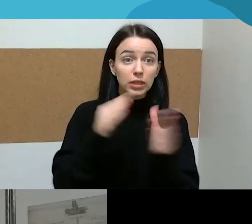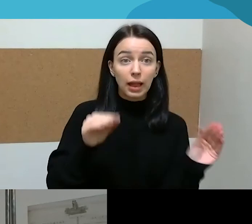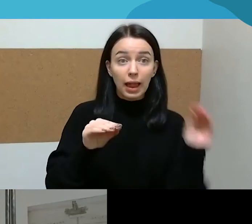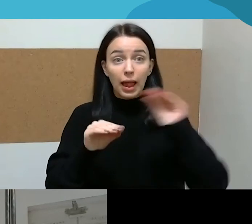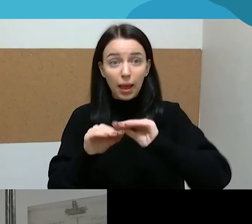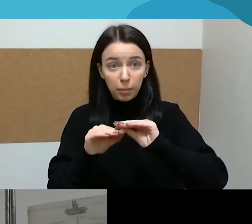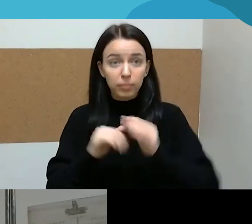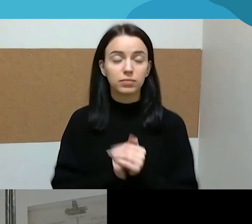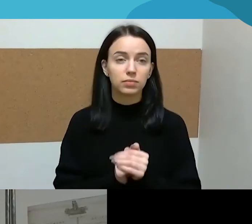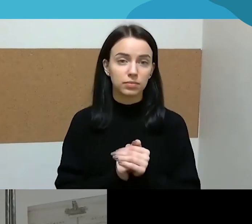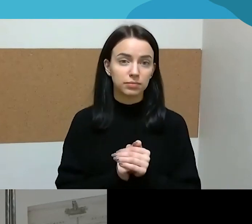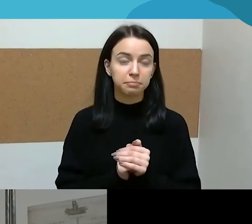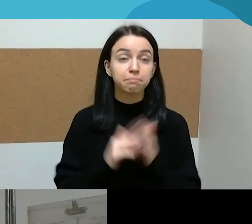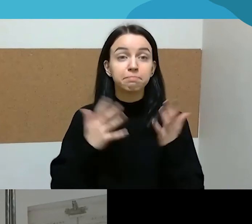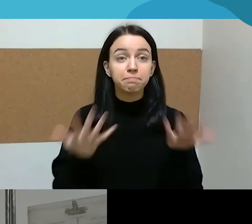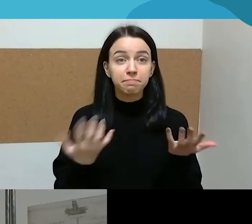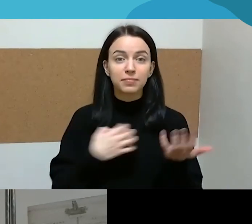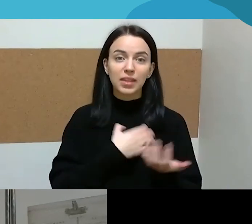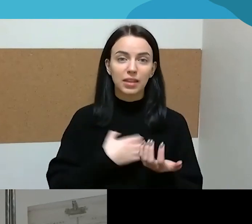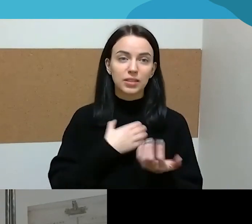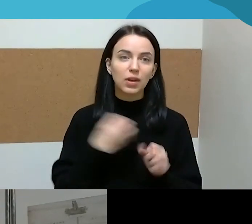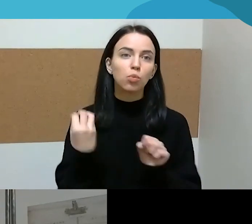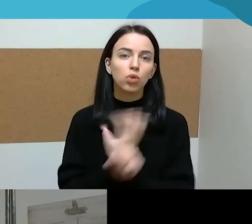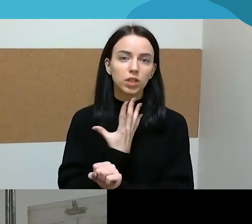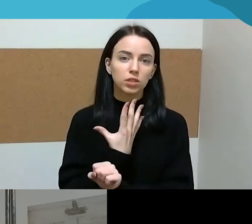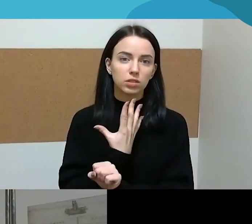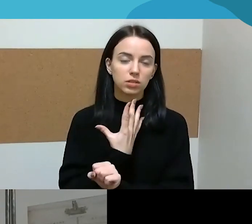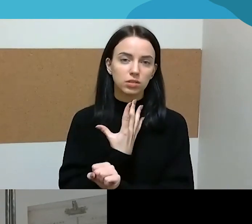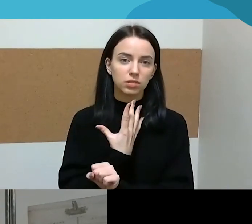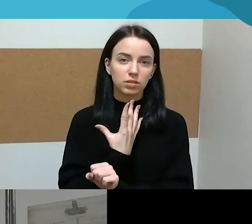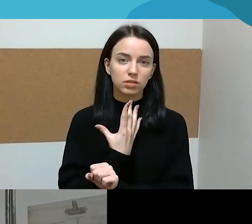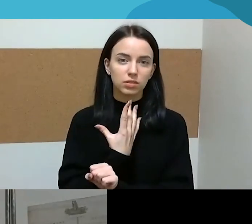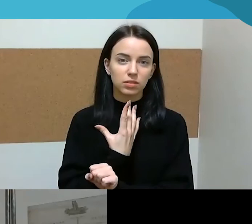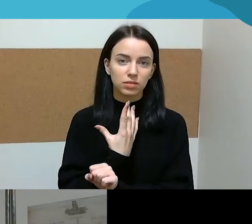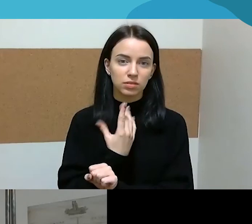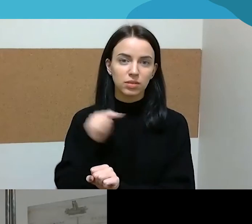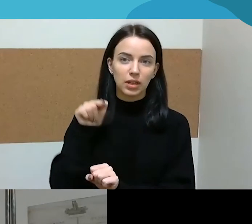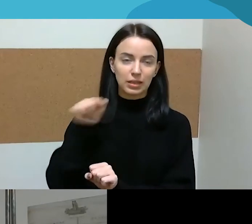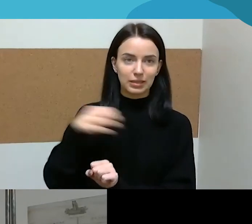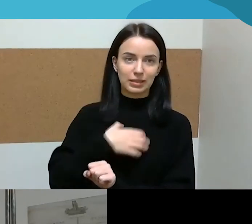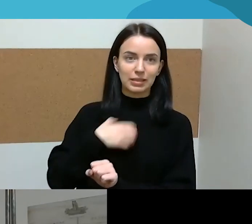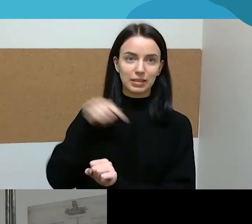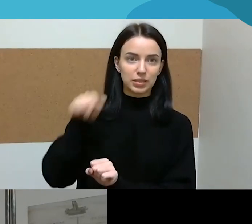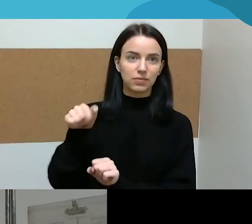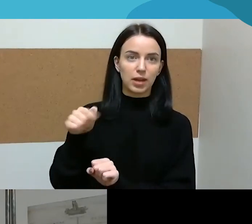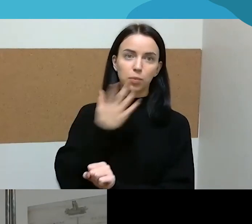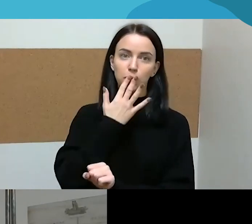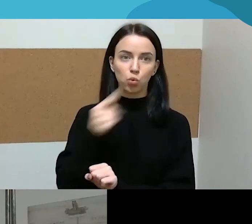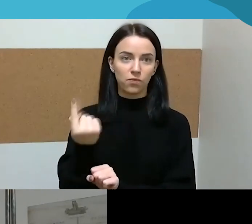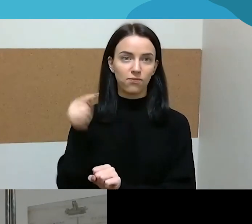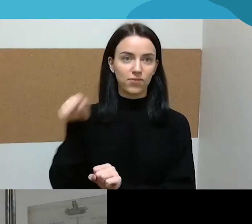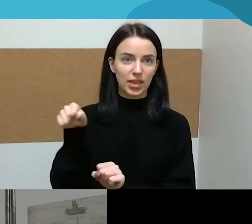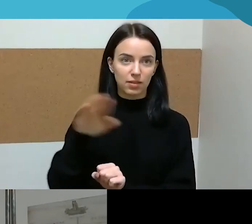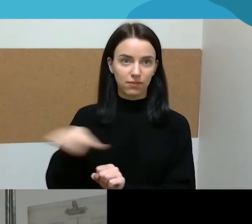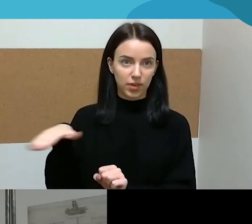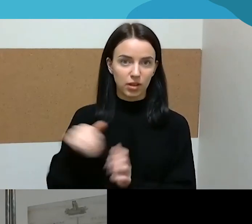Tai vat toks turbūt svarbiausias išmokimas – prioritizuoti. O, taip. Margarita, ar atradot